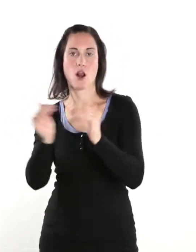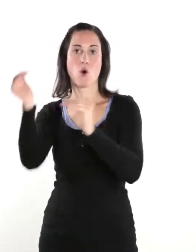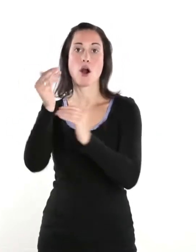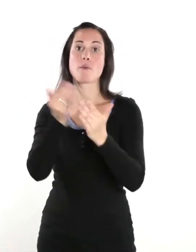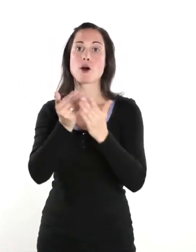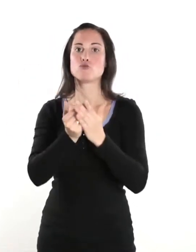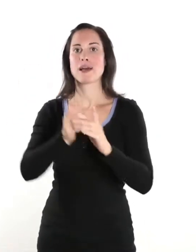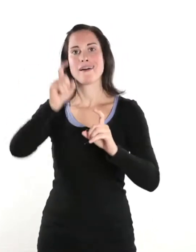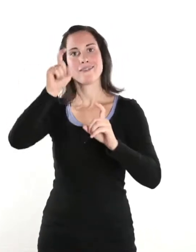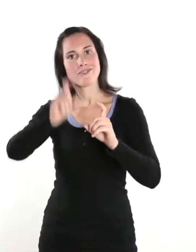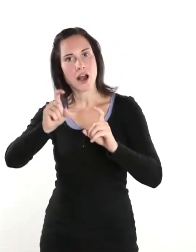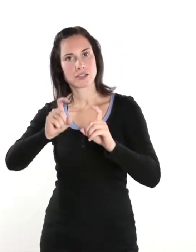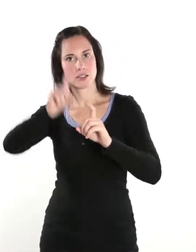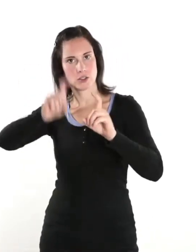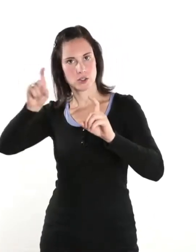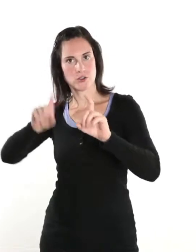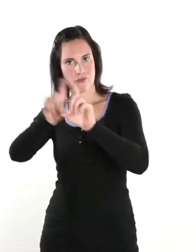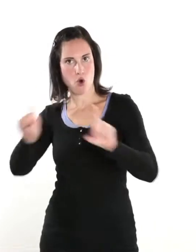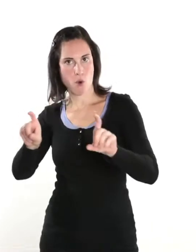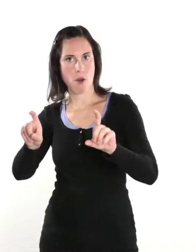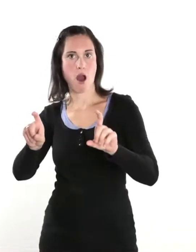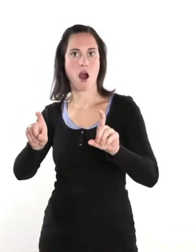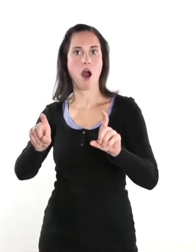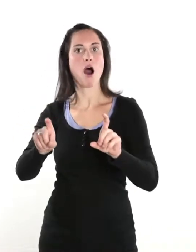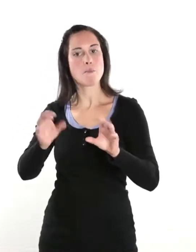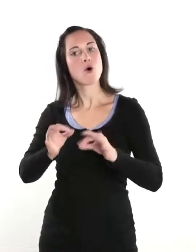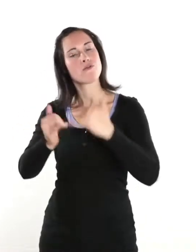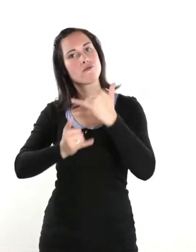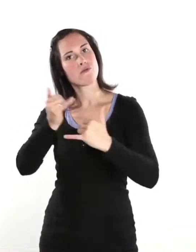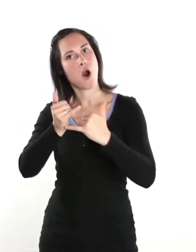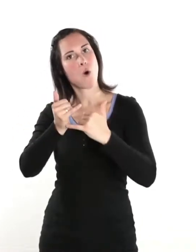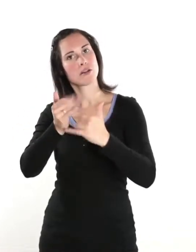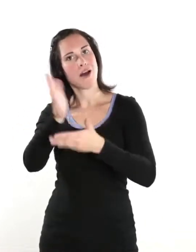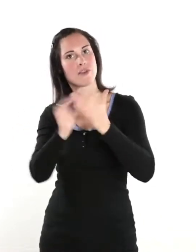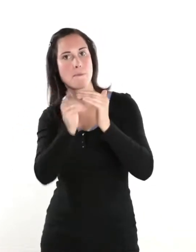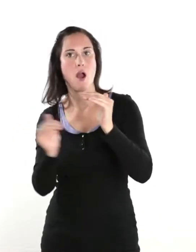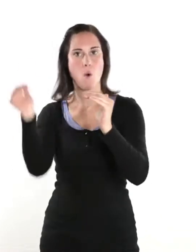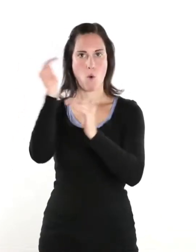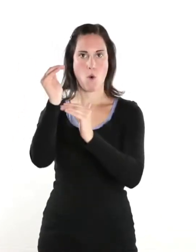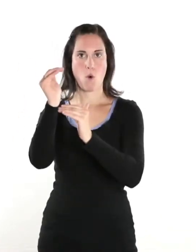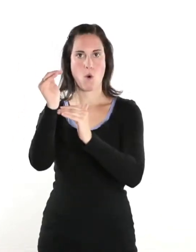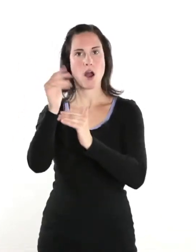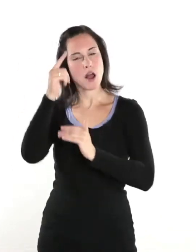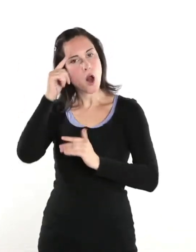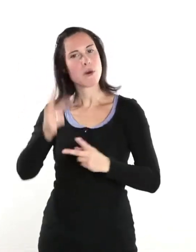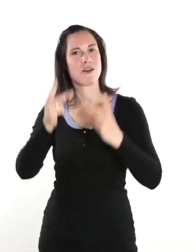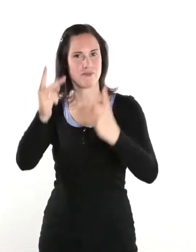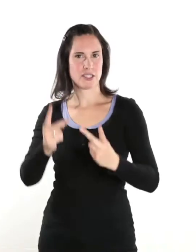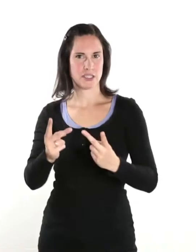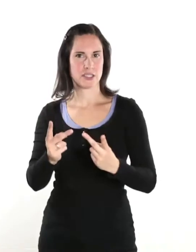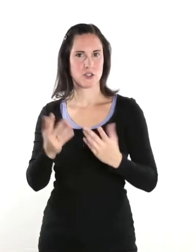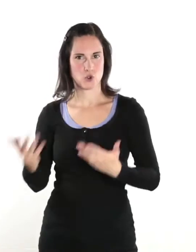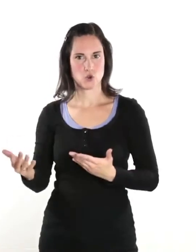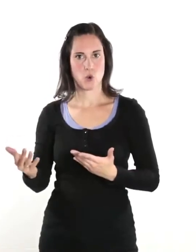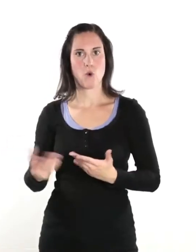-Unternehmen ebenfalls langfristig ein gewisser Frauenanteil berücksichtigt werden muss. Wir glauben, dass es notwendig